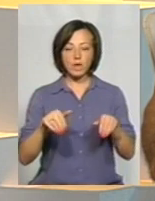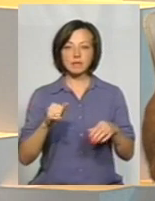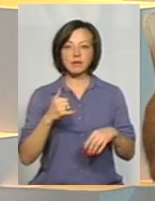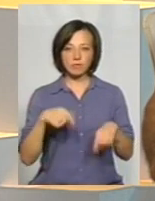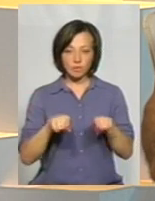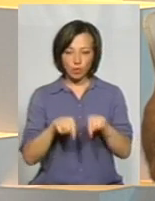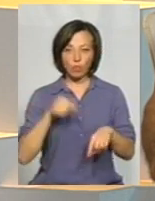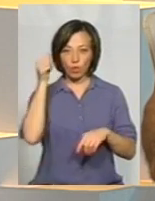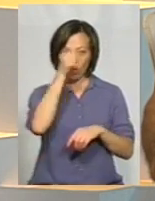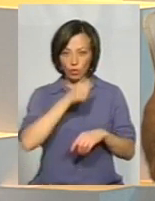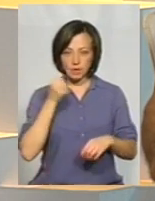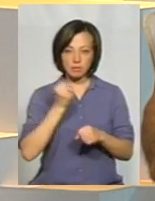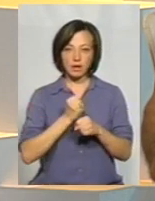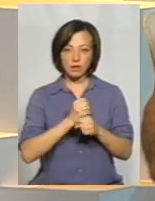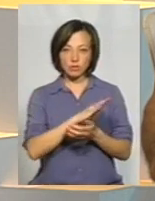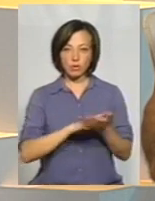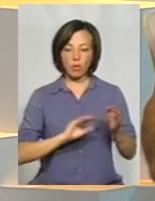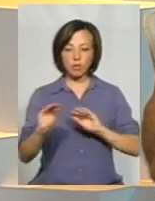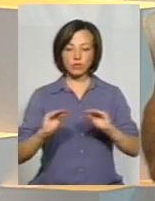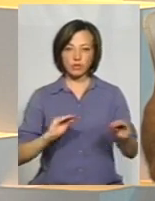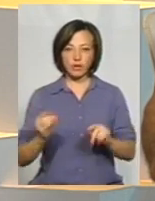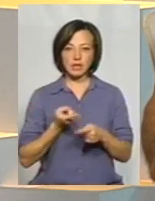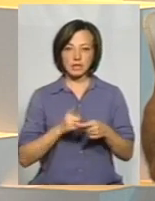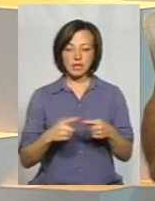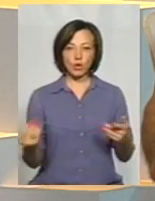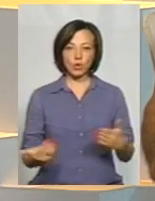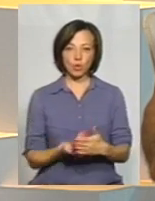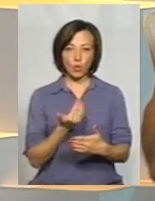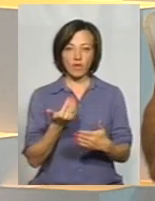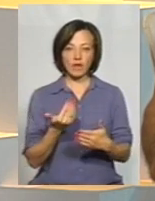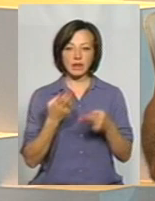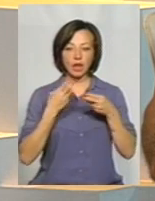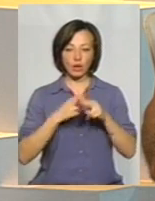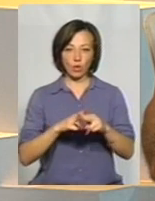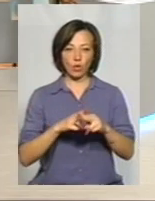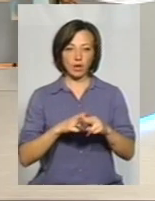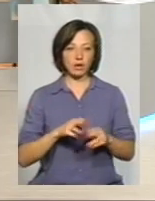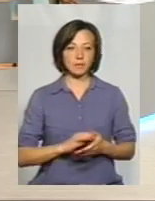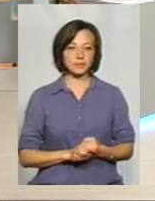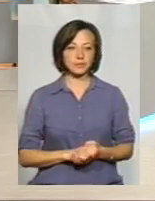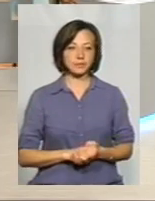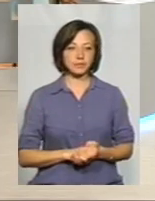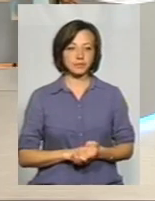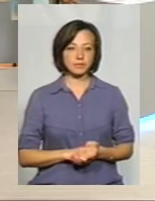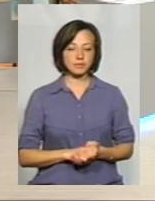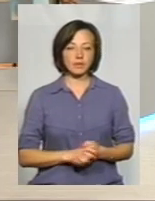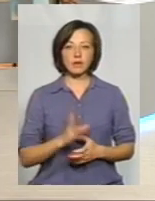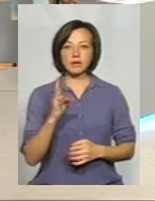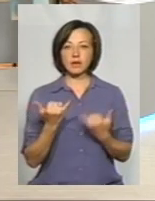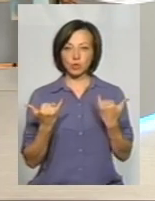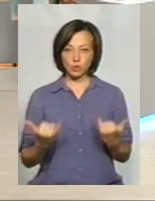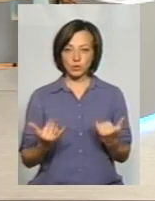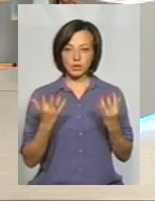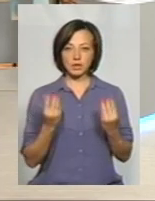встановленні і влаштуванні цих нових технологій. На сьогодні в